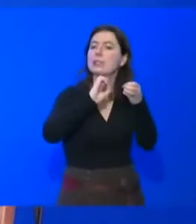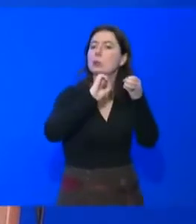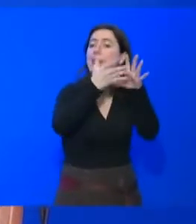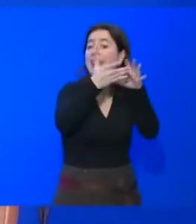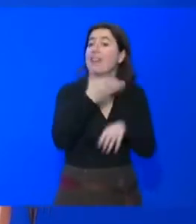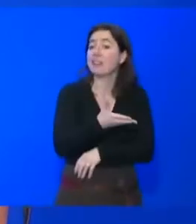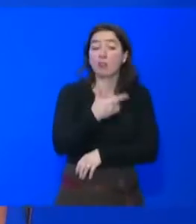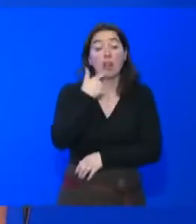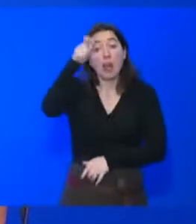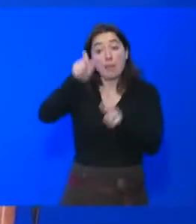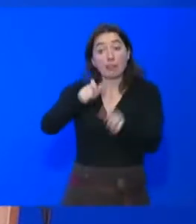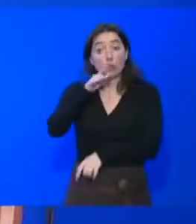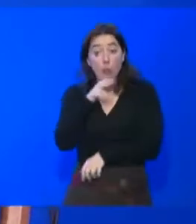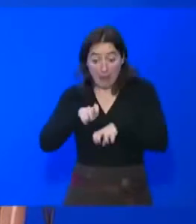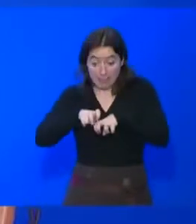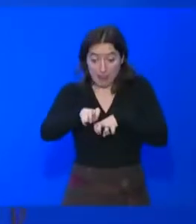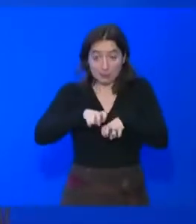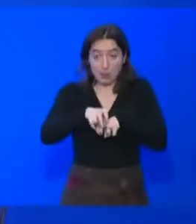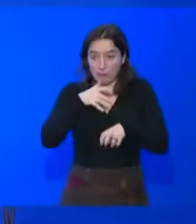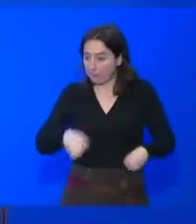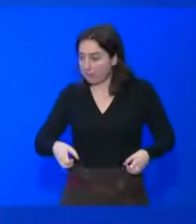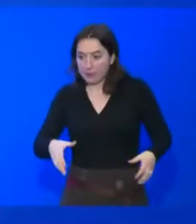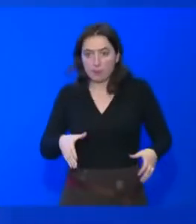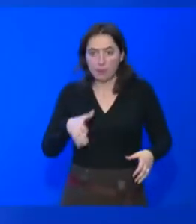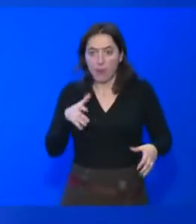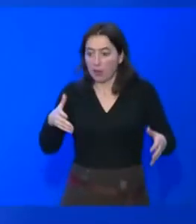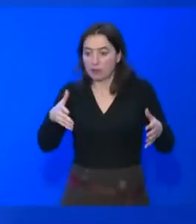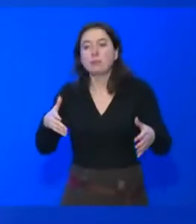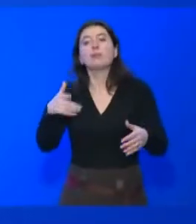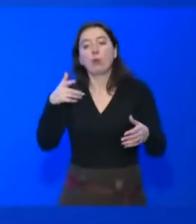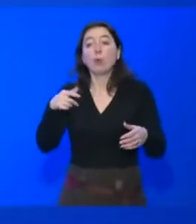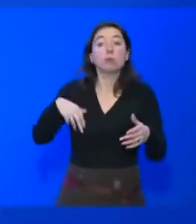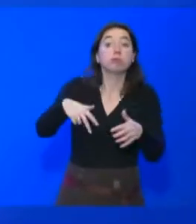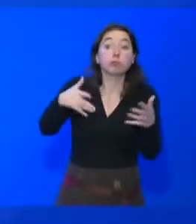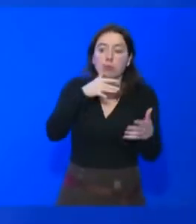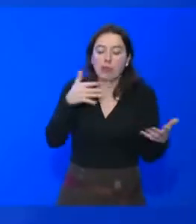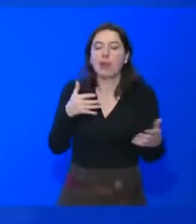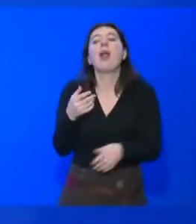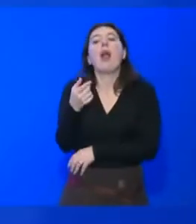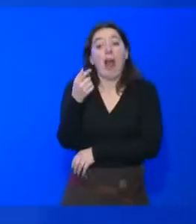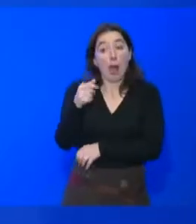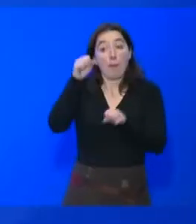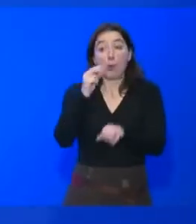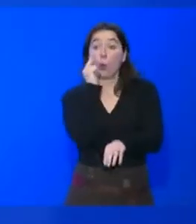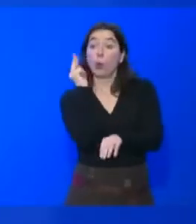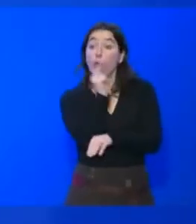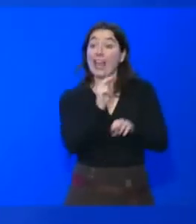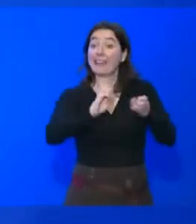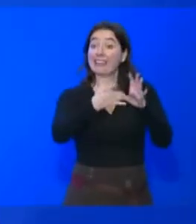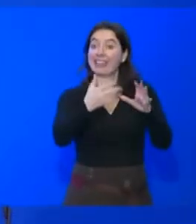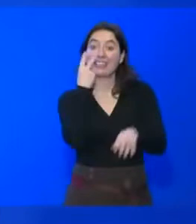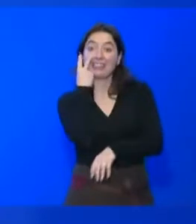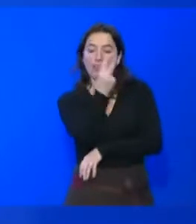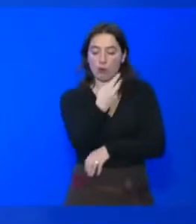'assister à ce salon, de le vivre en direct. Et aujourd'hui, je suis présentatrice sur une télévision,